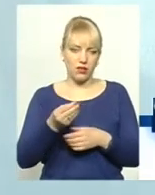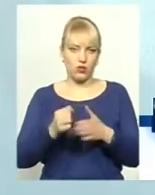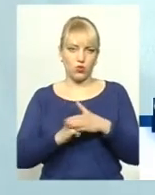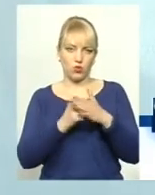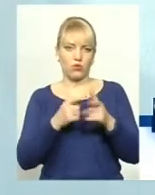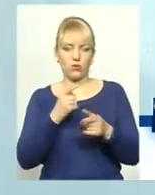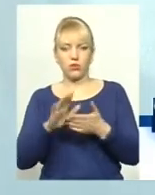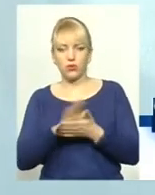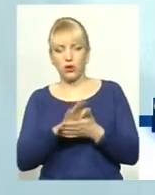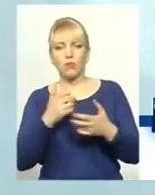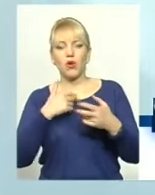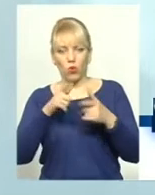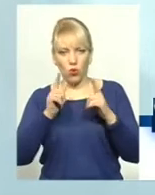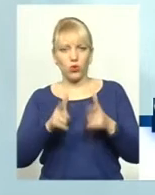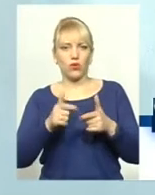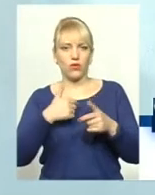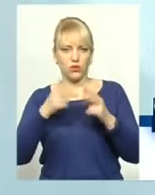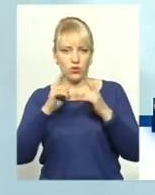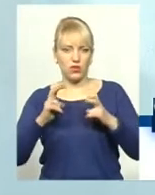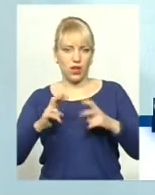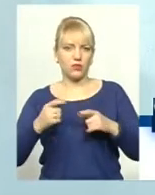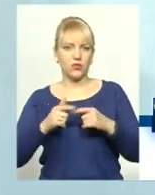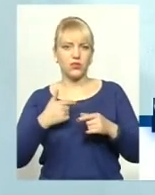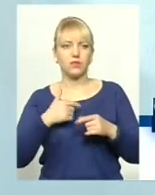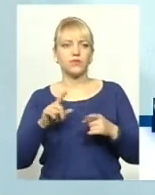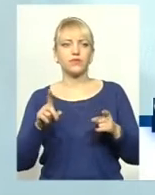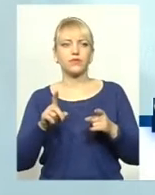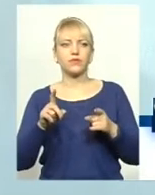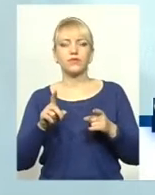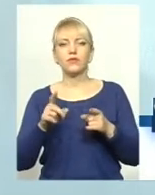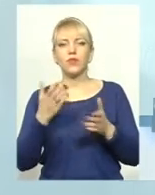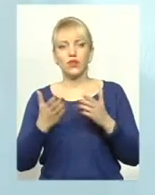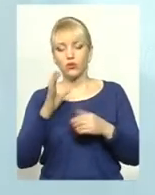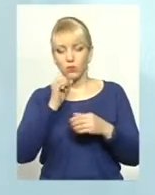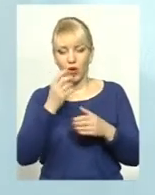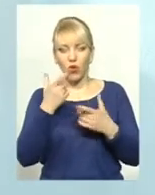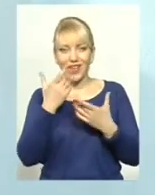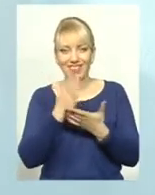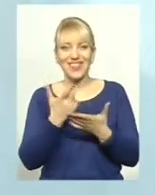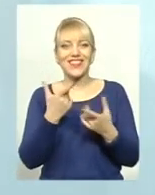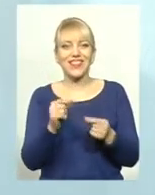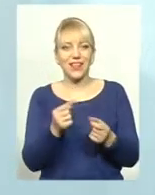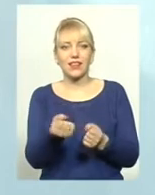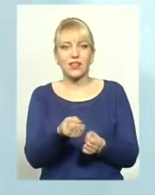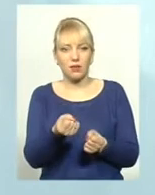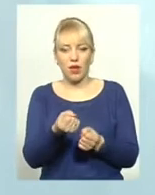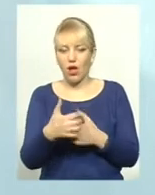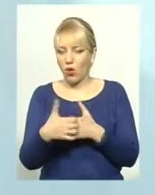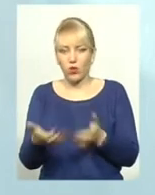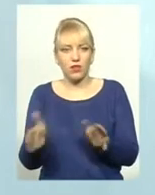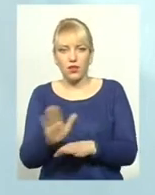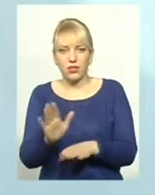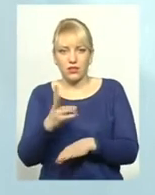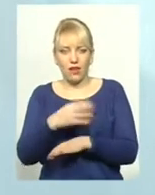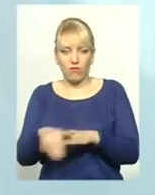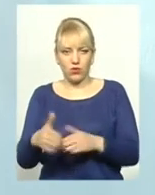готові розглянути варіанти, тому що, справді, якщо собаку є, де потримати, ну, з котами, і не лишиш на вулиці зима,